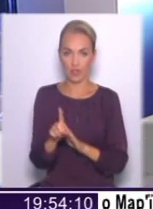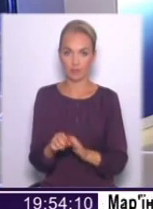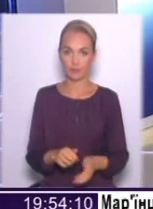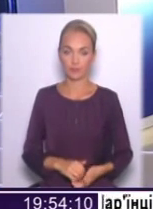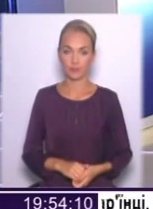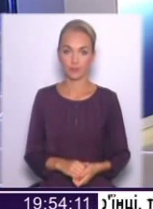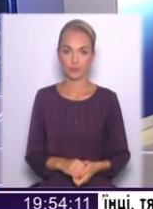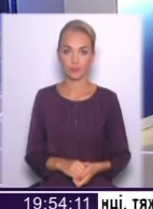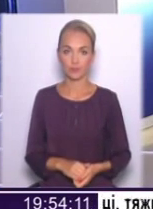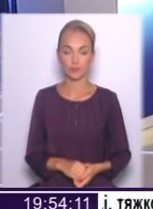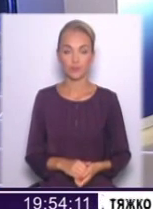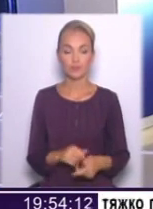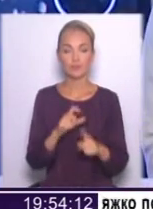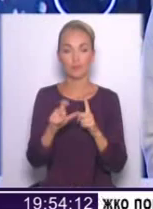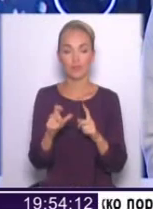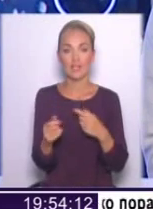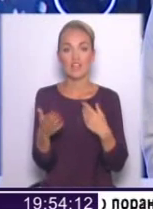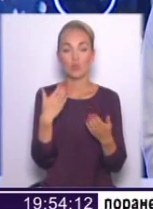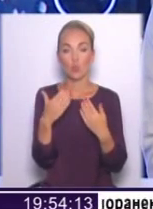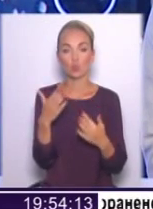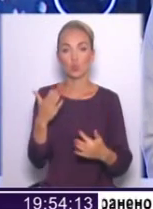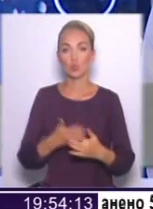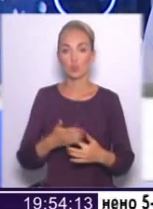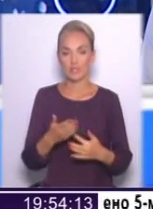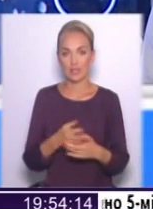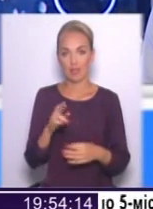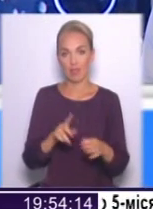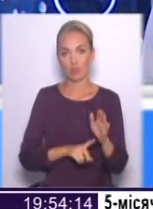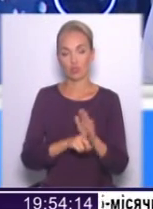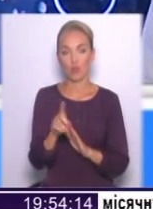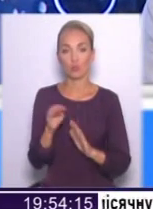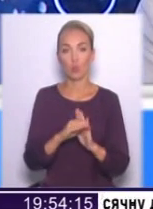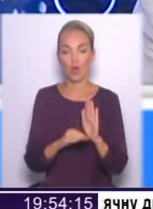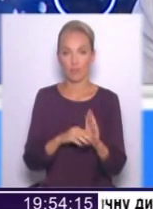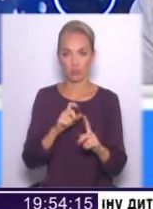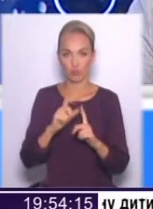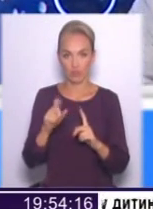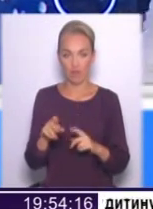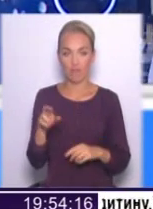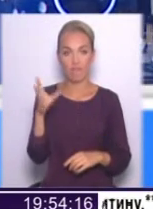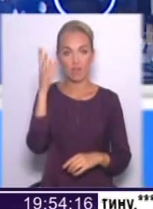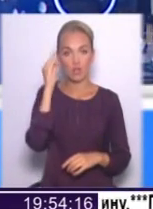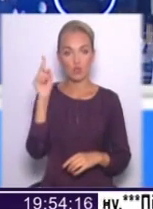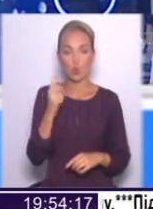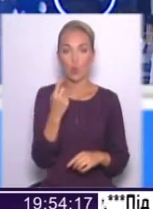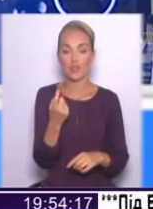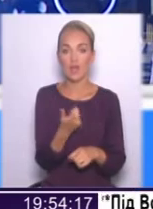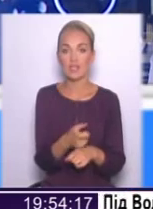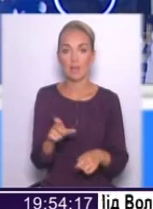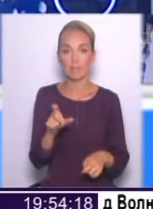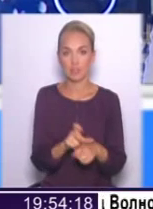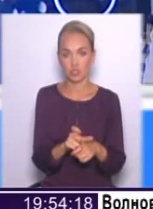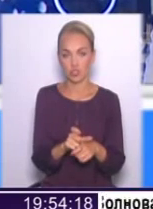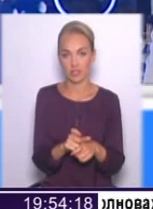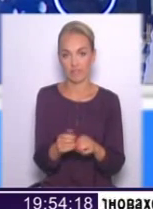В принципі, відносству субсидій я на початку програми відповідав. Тобто, я вважаю, що це одна з найбільших викликів перед всіма